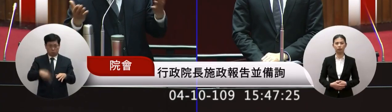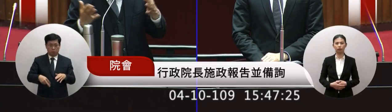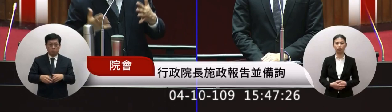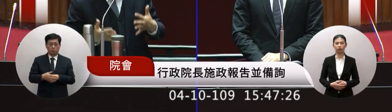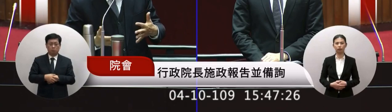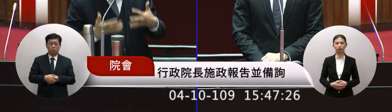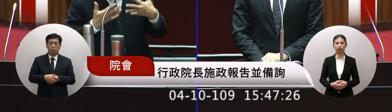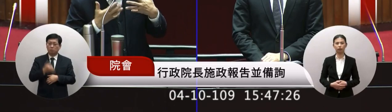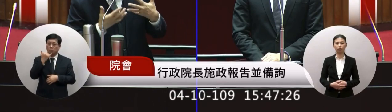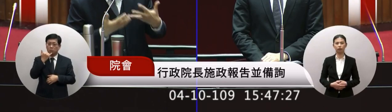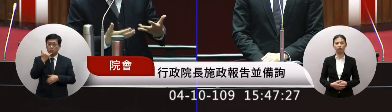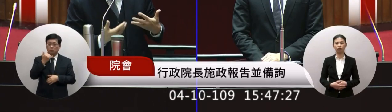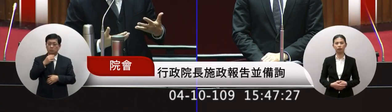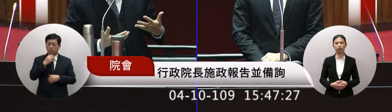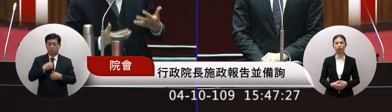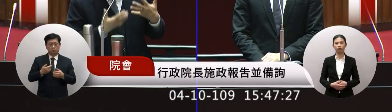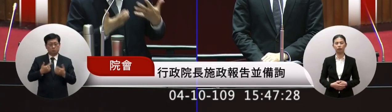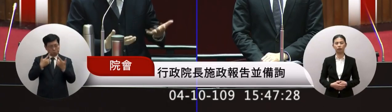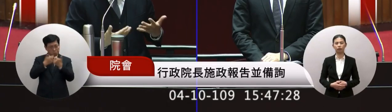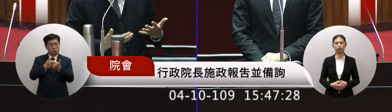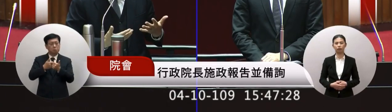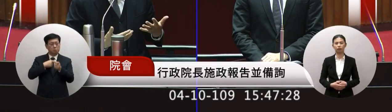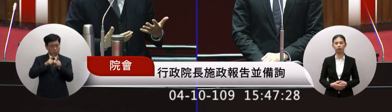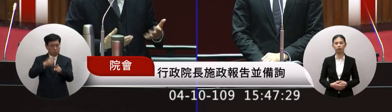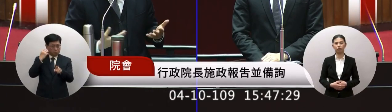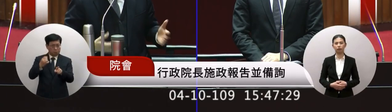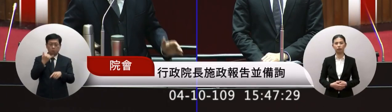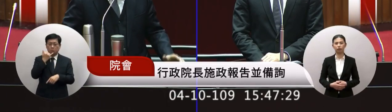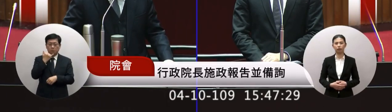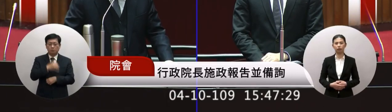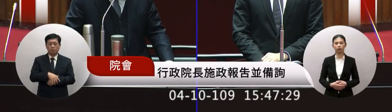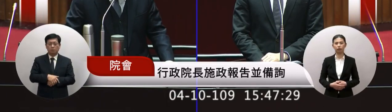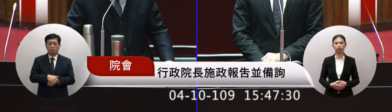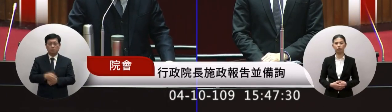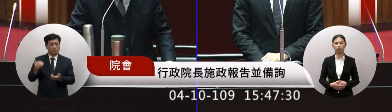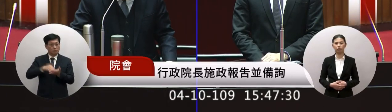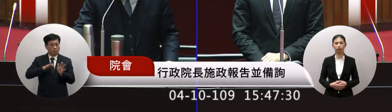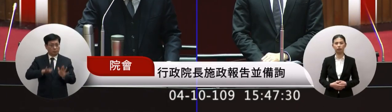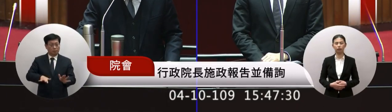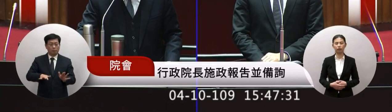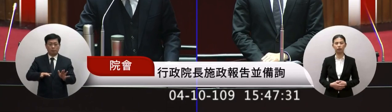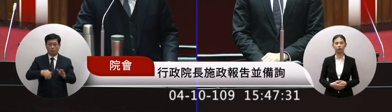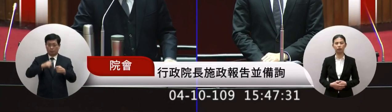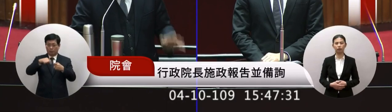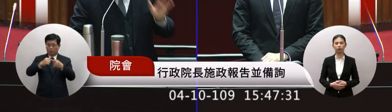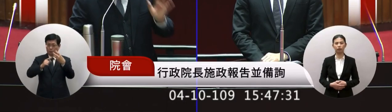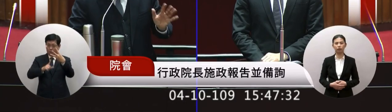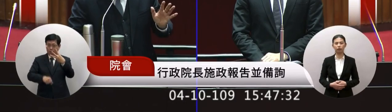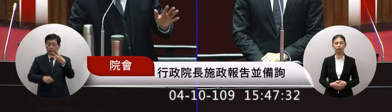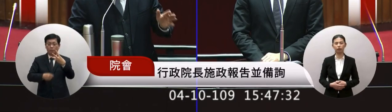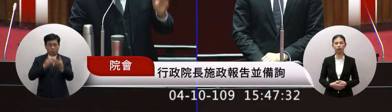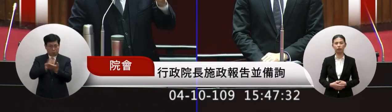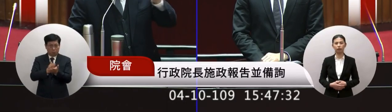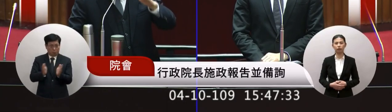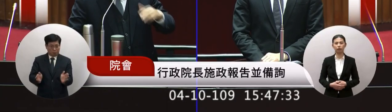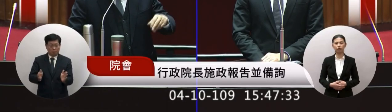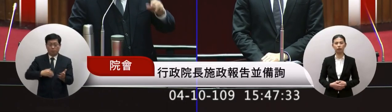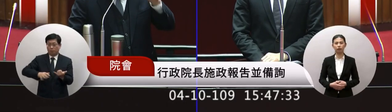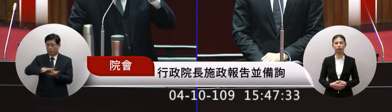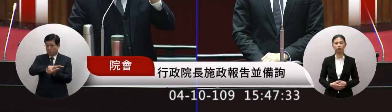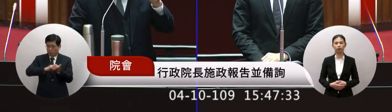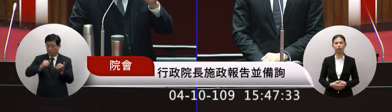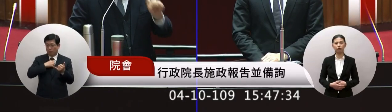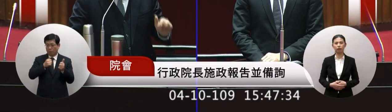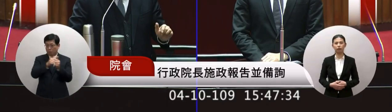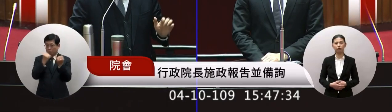可以接受新的情形到目前今年三月為止全台灣